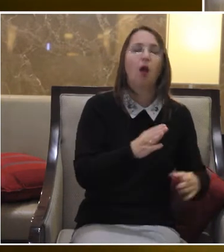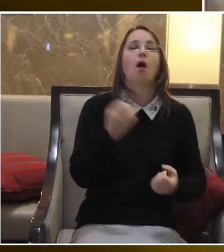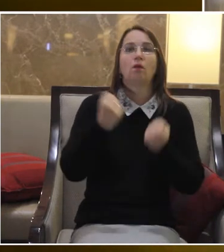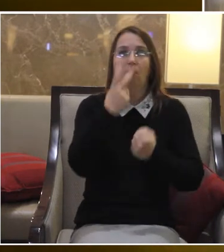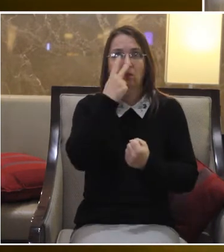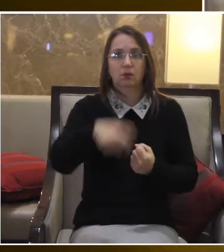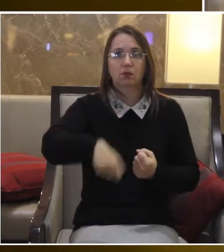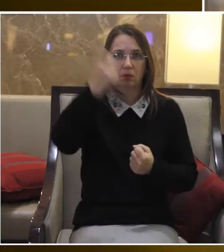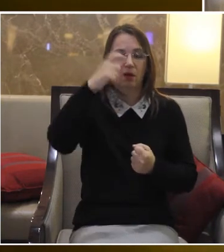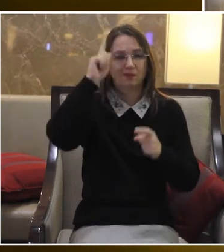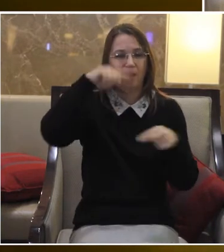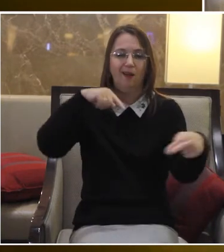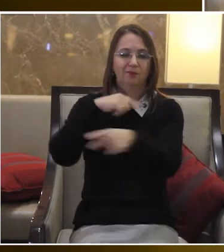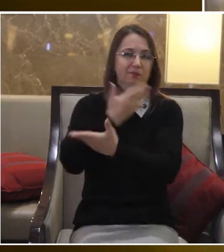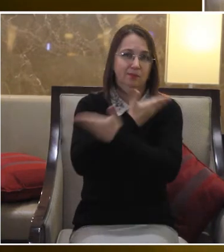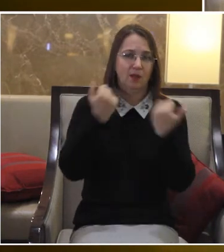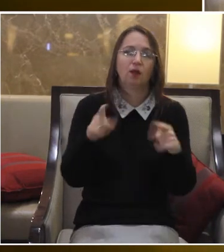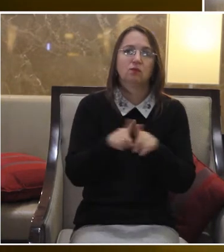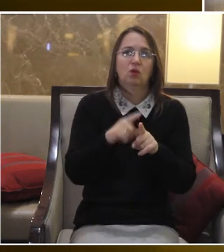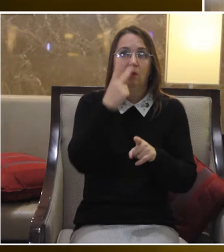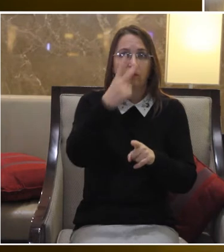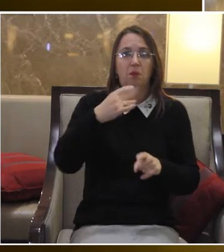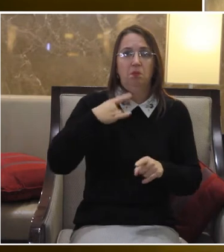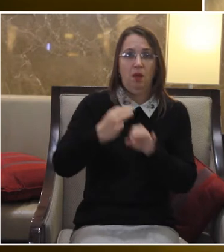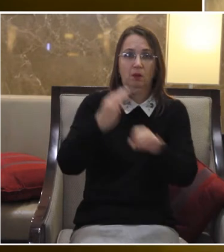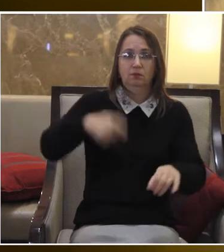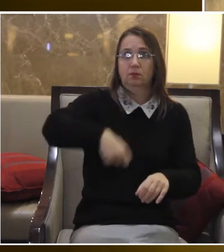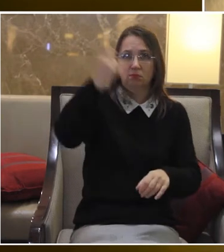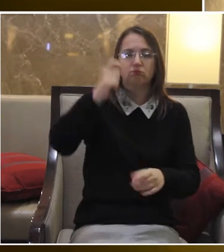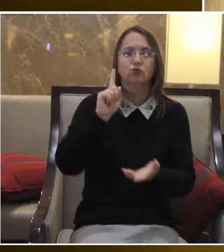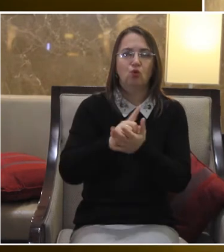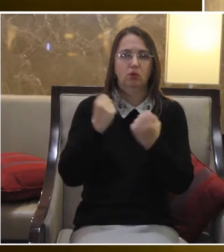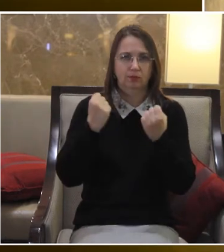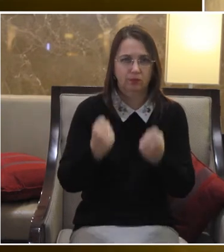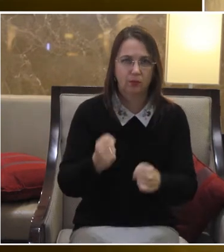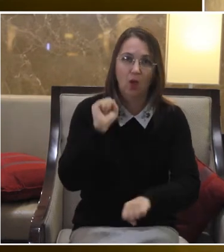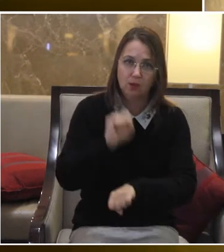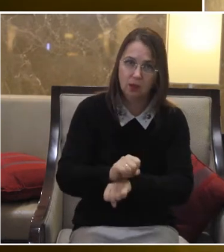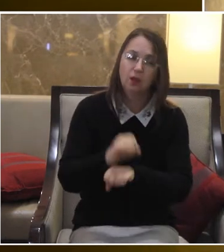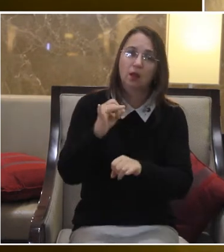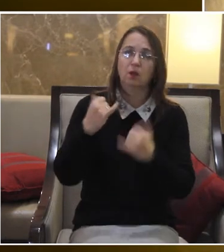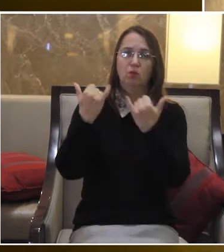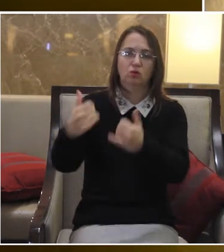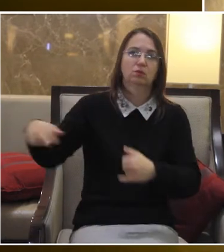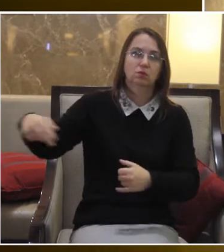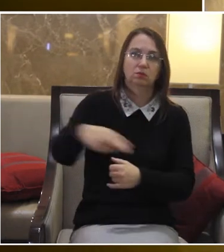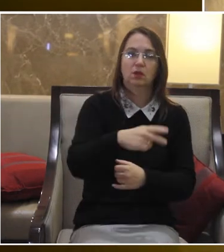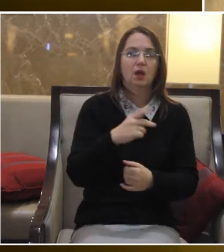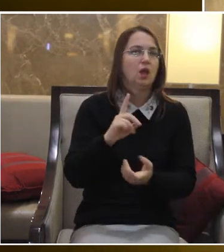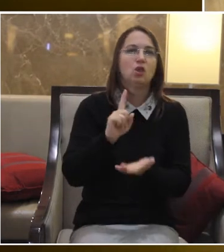цю людину Зупинитися і пропустити, якщо вона переходить навіть не на пішохідному переході Тому що